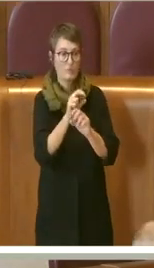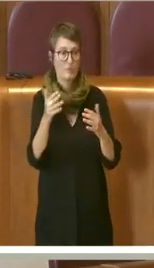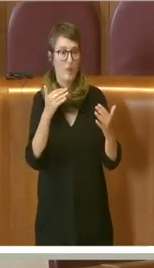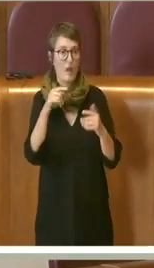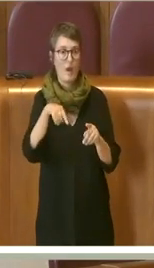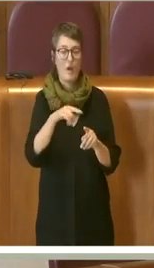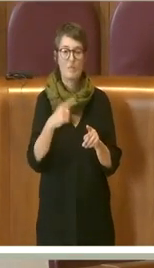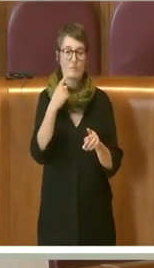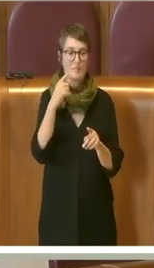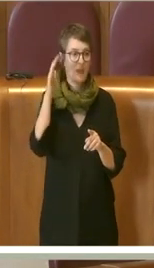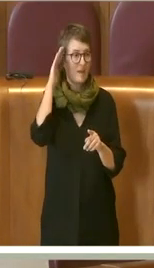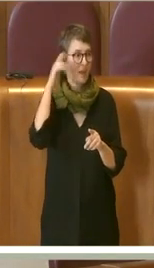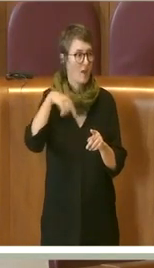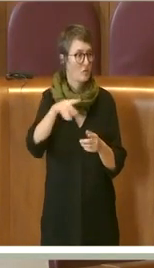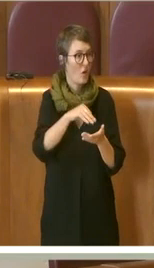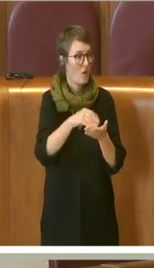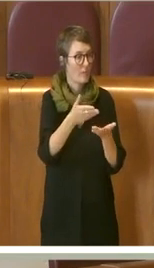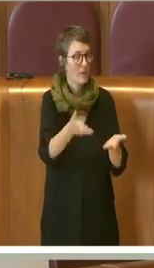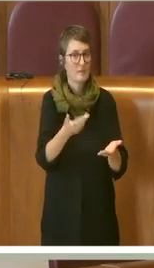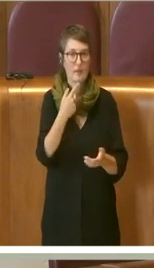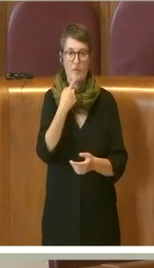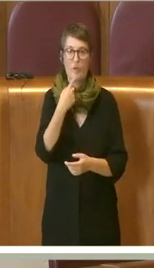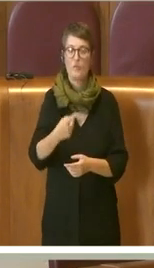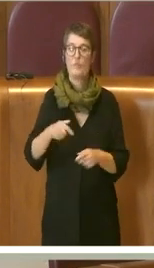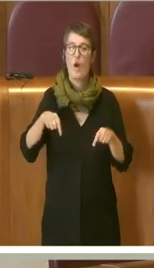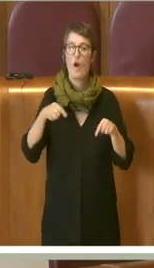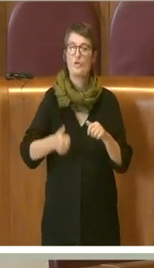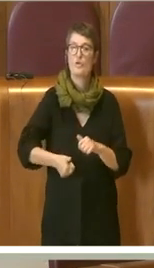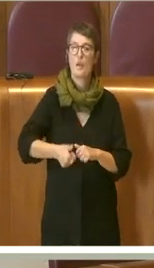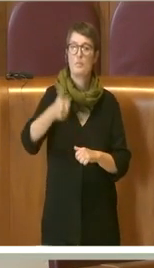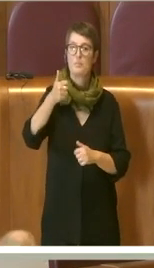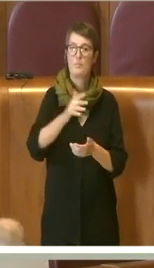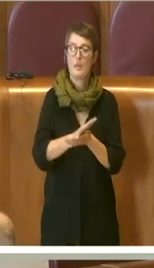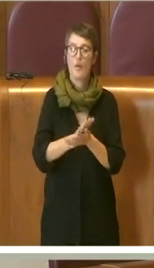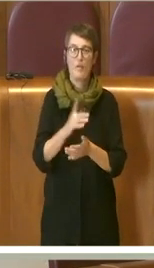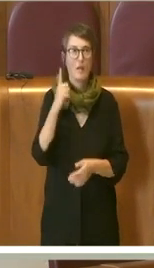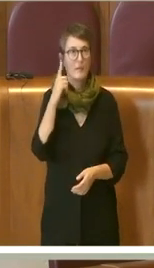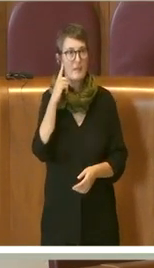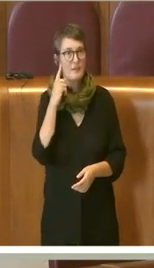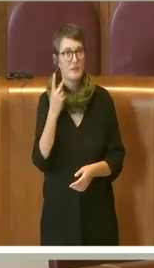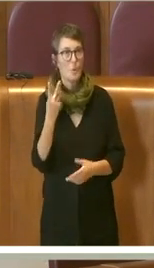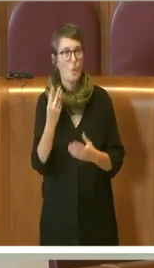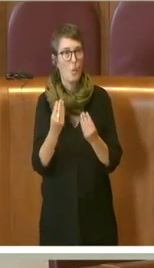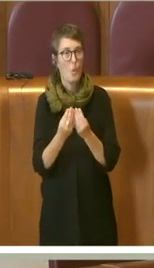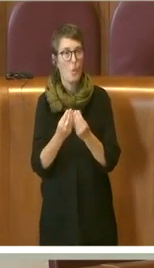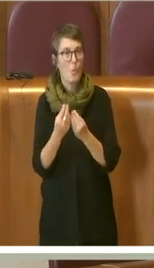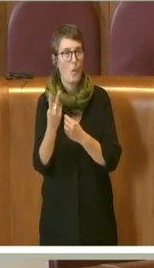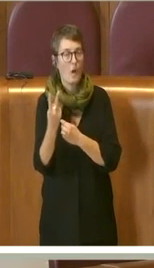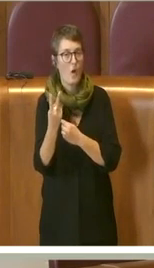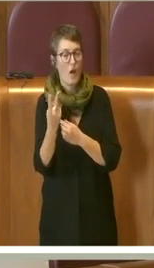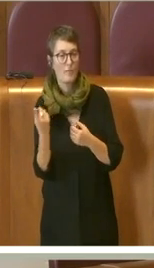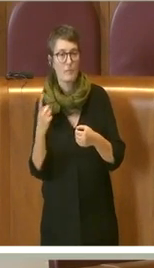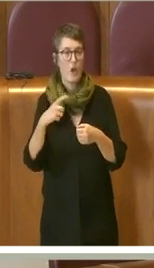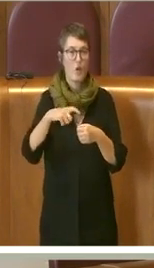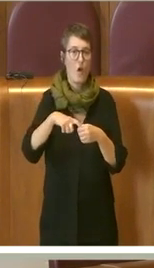ascolta, ai presenti, che oggi per la prima volta abbiamo sentito due nostre colleghe che si sono collegate all